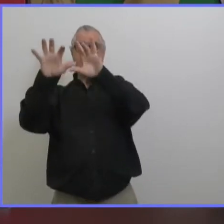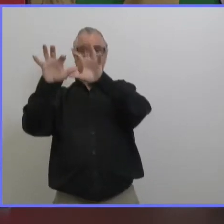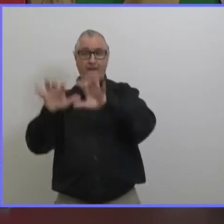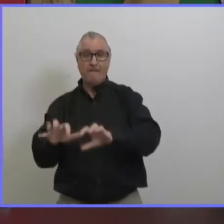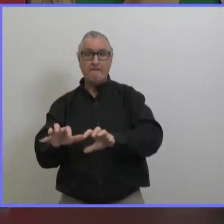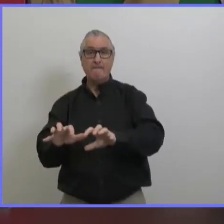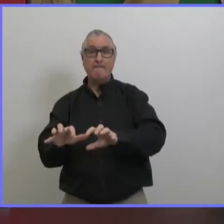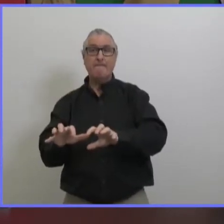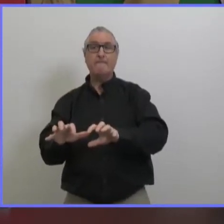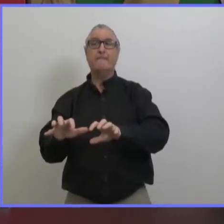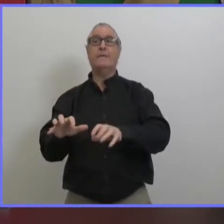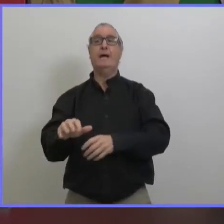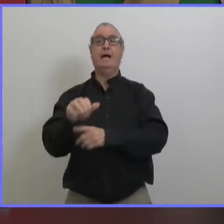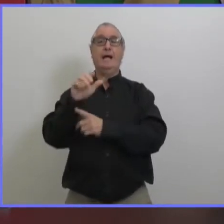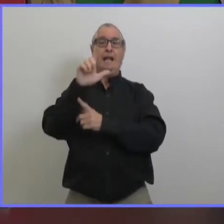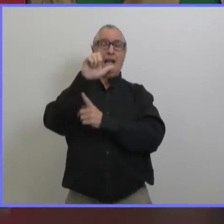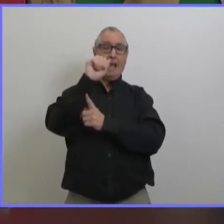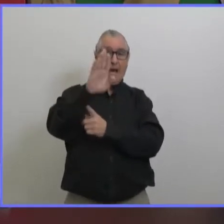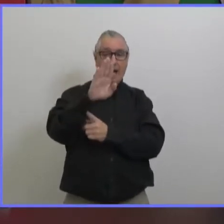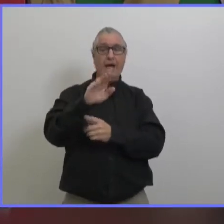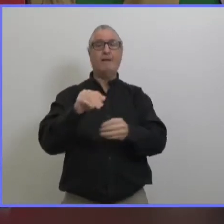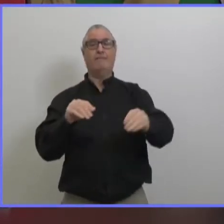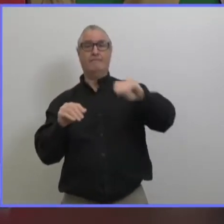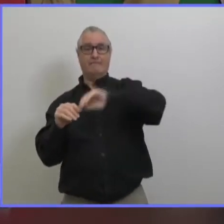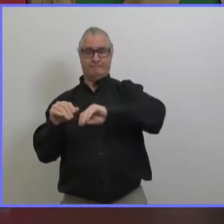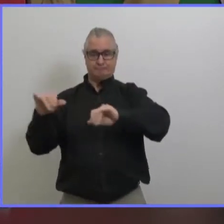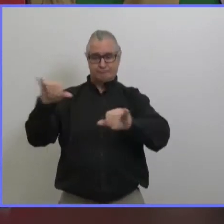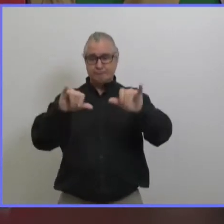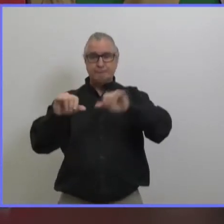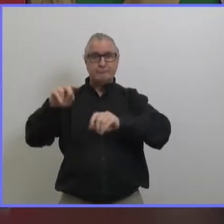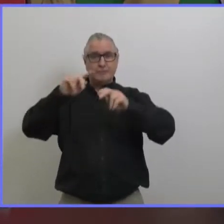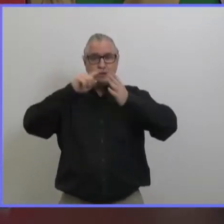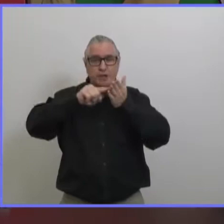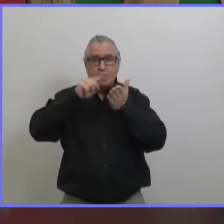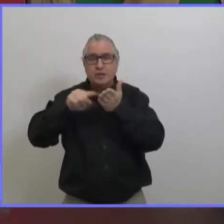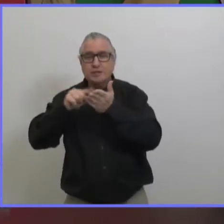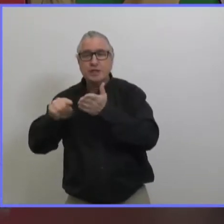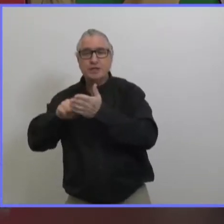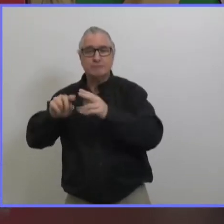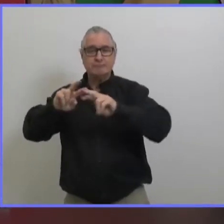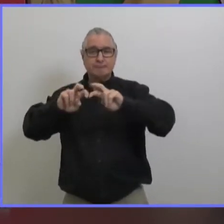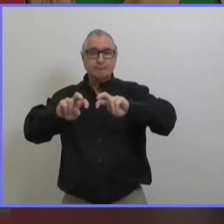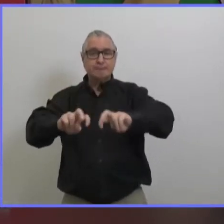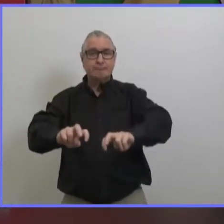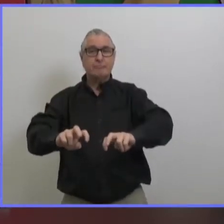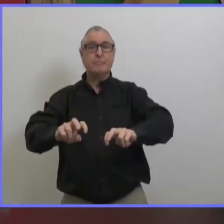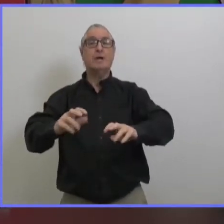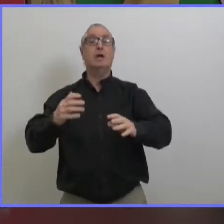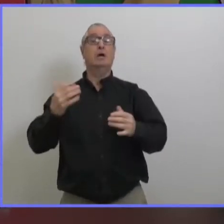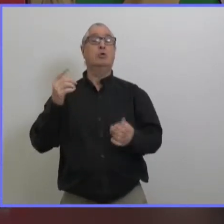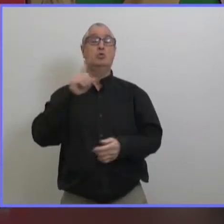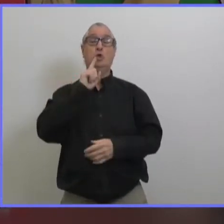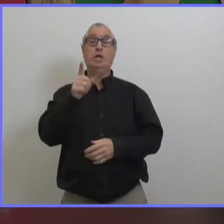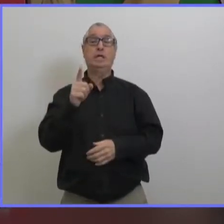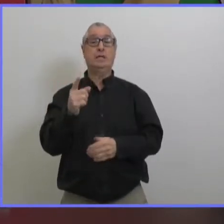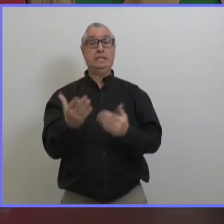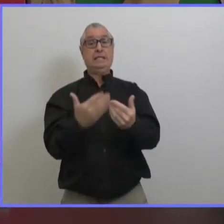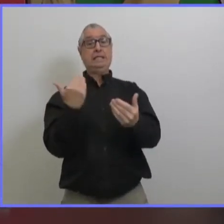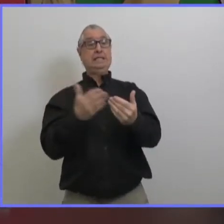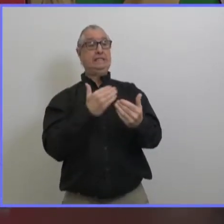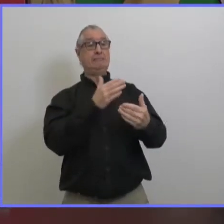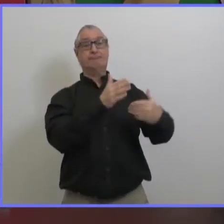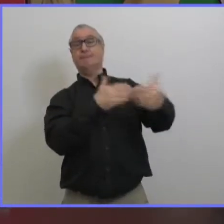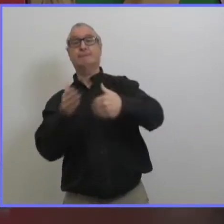'échantillon jusqu'au laboratoire de référence ensuite il ya tout le traitement pour recevoir faire la sélection de l